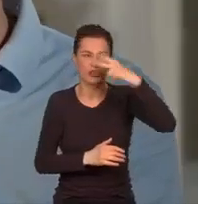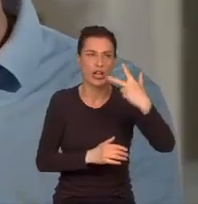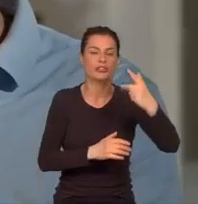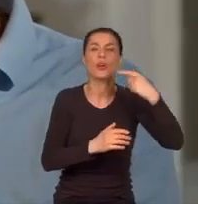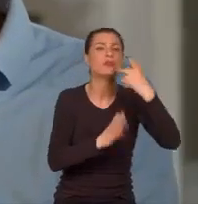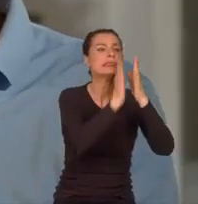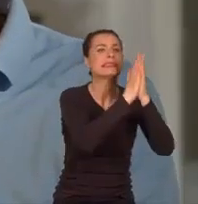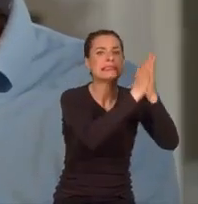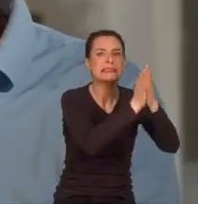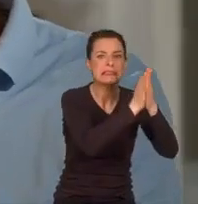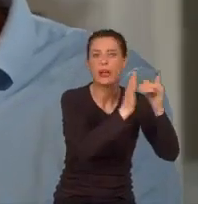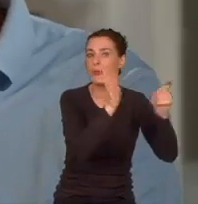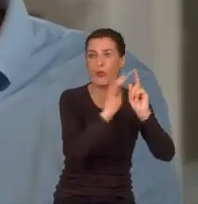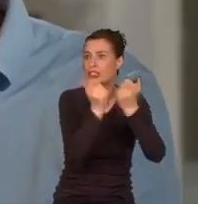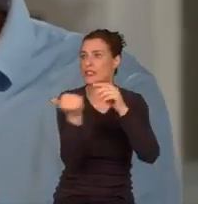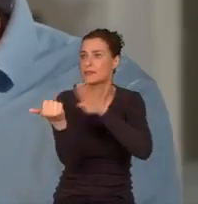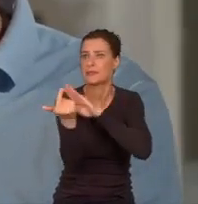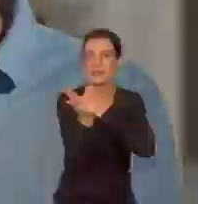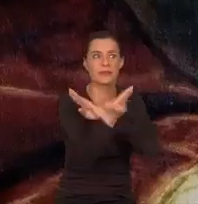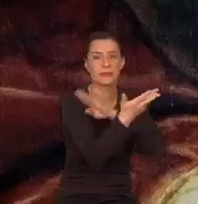było już wielkich mistrzów. Wszyscy zmarli.